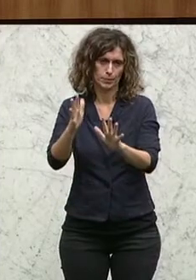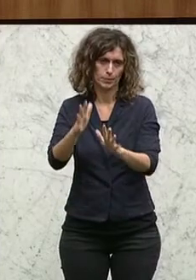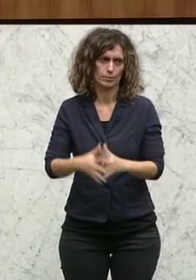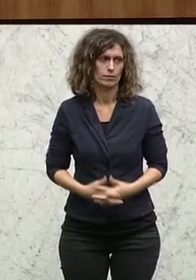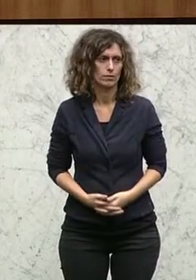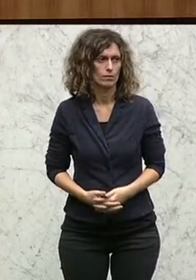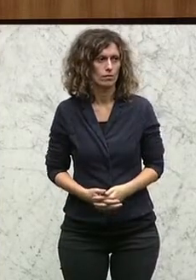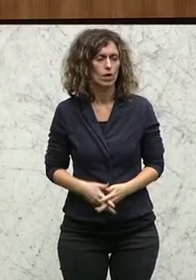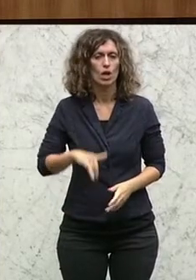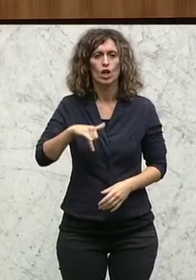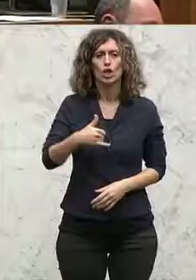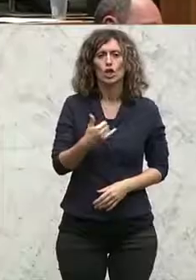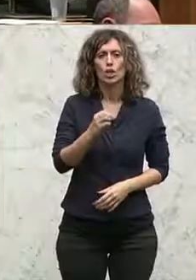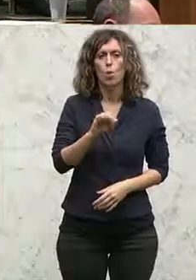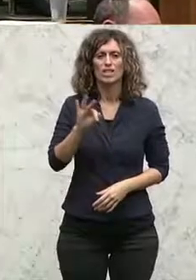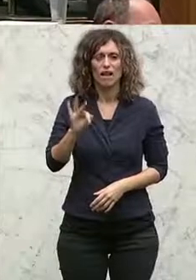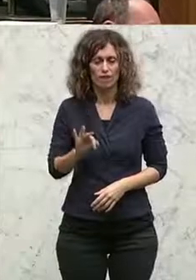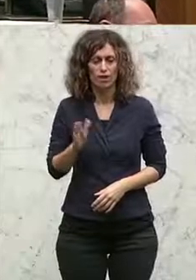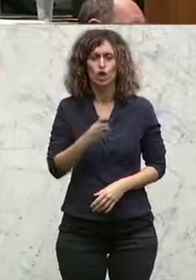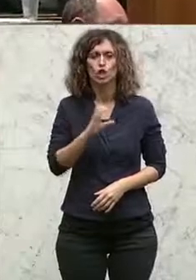Argumentiert Wolfgang Klinger von der FPÖ. Äh, äh, äh, äh, äh, äh, äh.